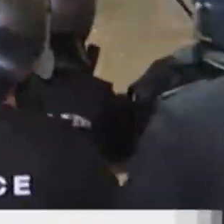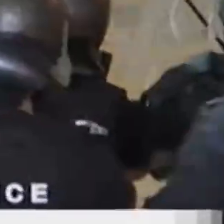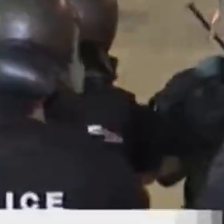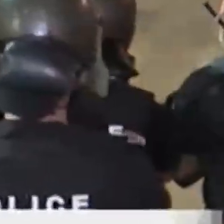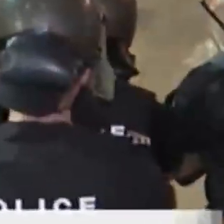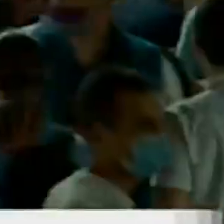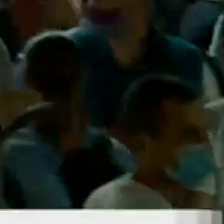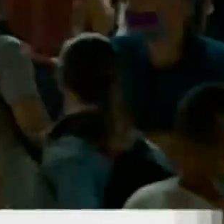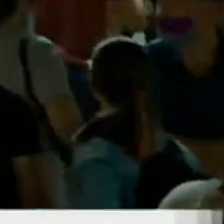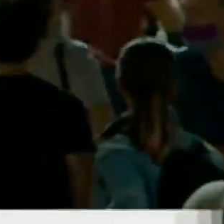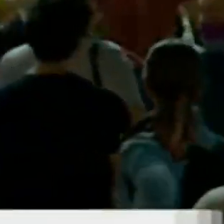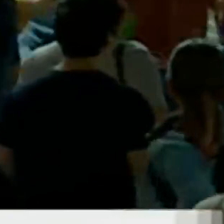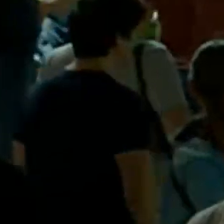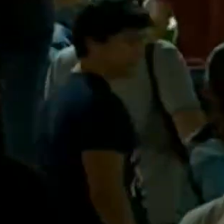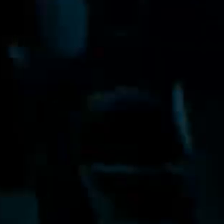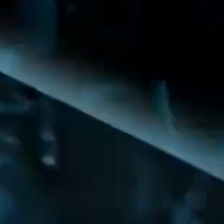столицата.